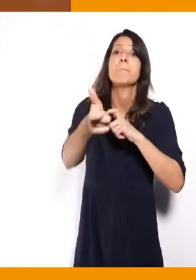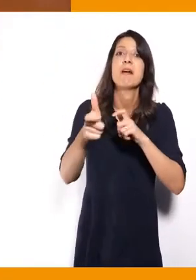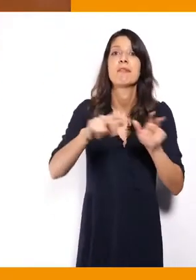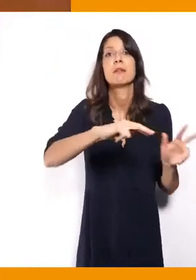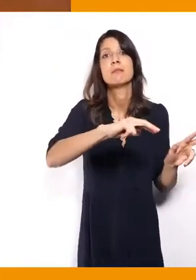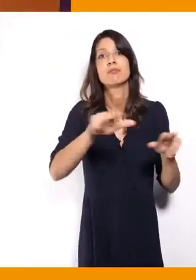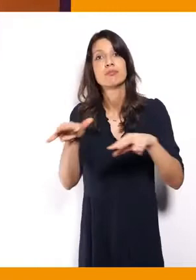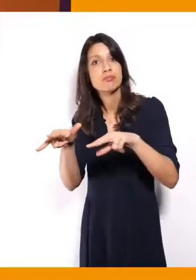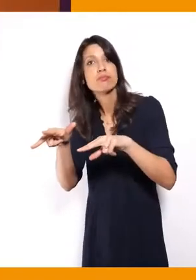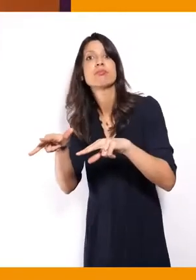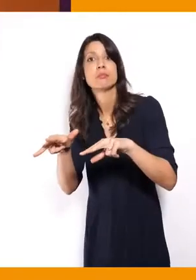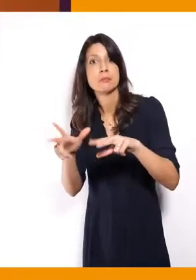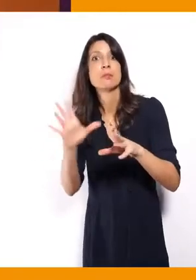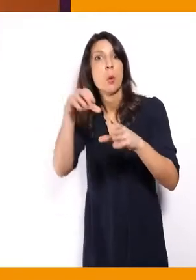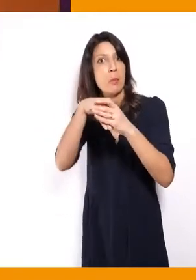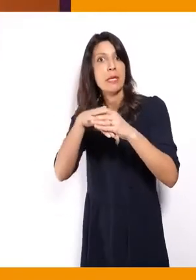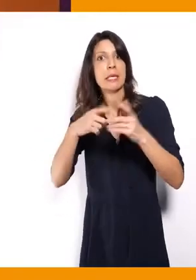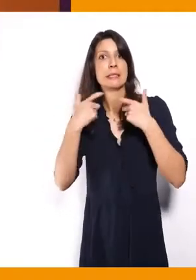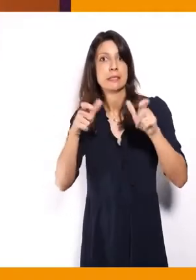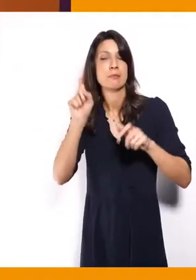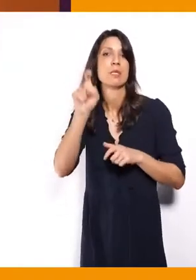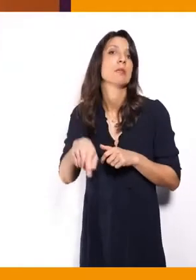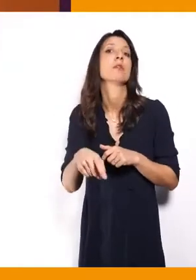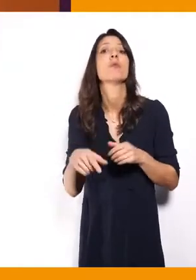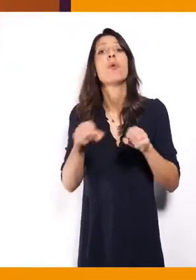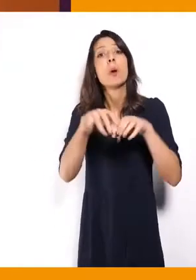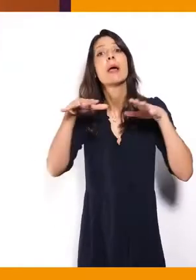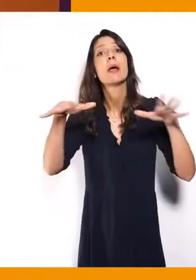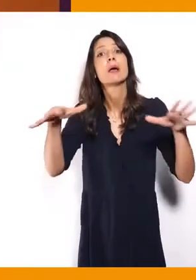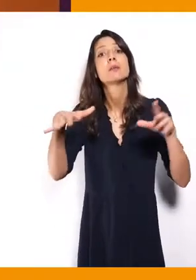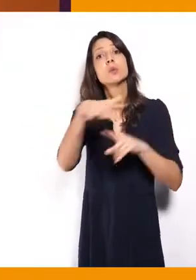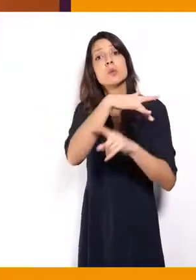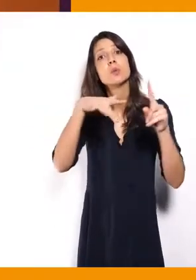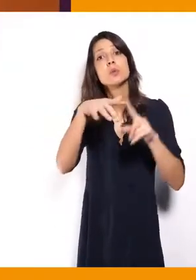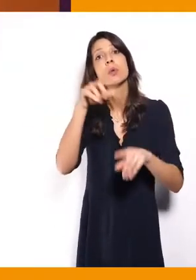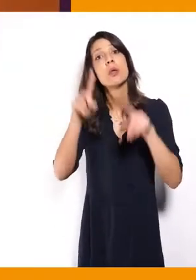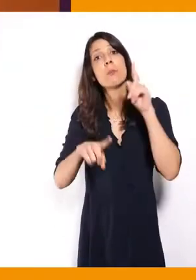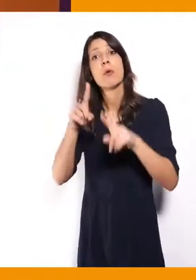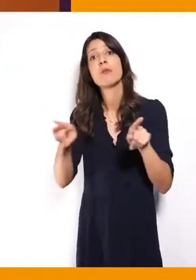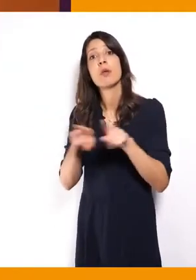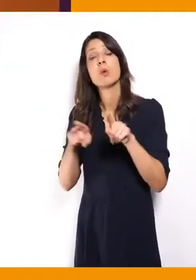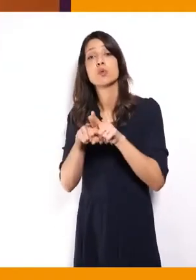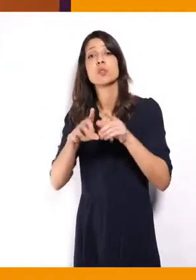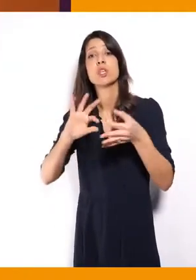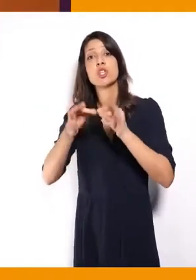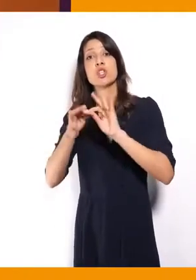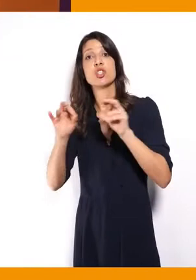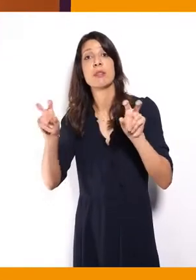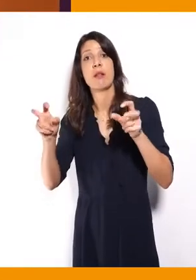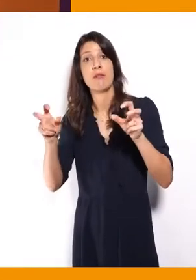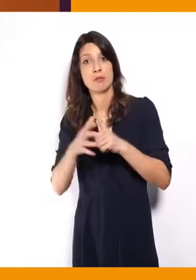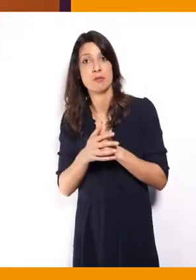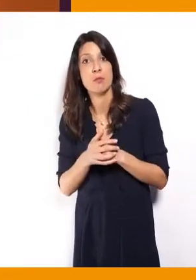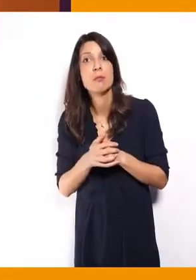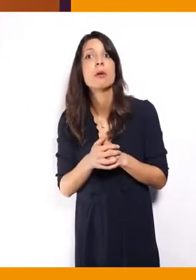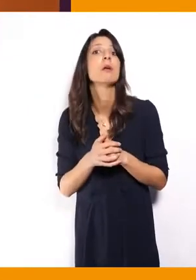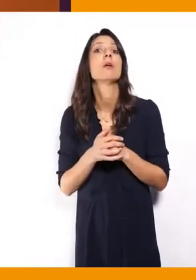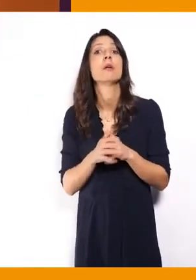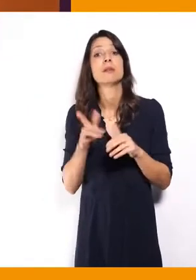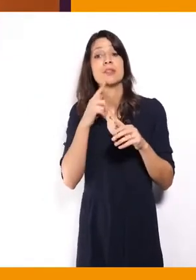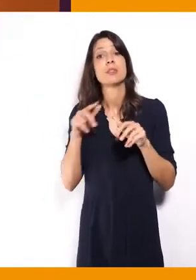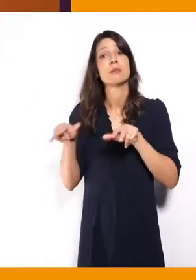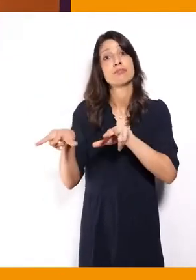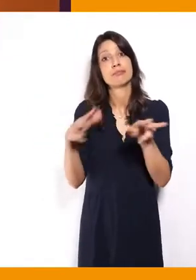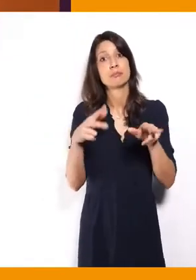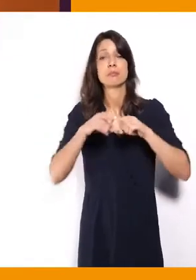privilégiée par les candidats, donc sur les réseaux sociaux et parfois sur les chaînes d'information continue, pour que ces retransmissions